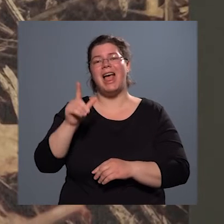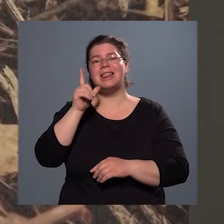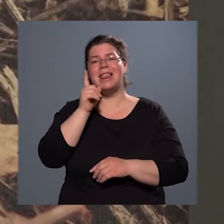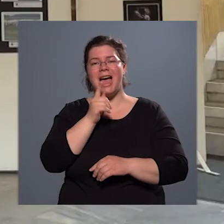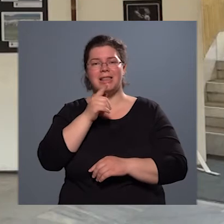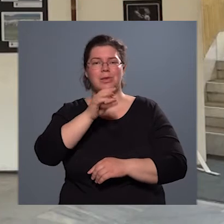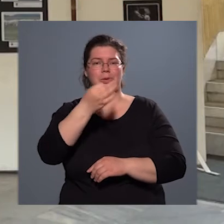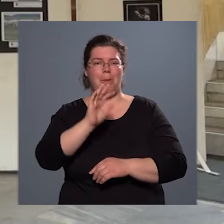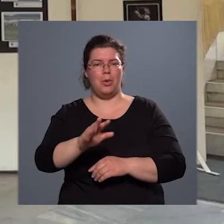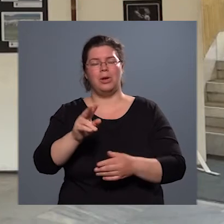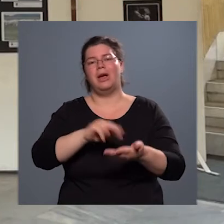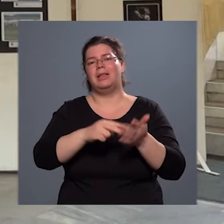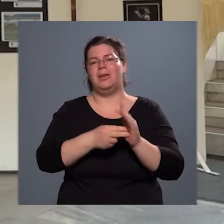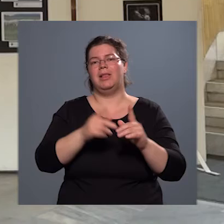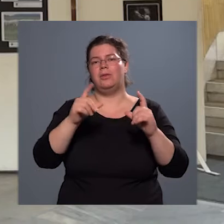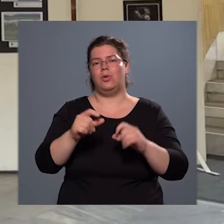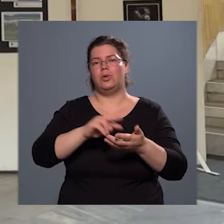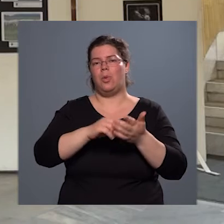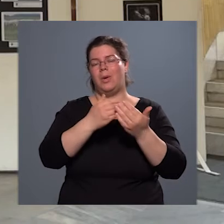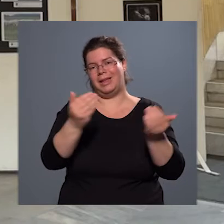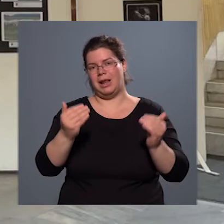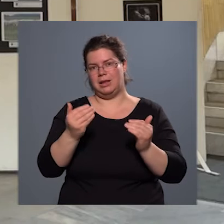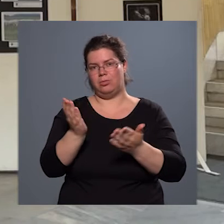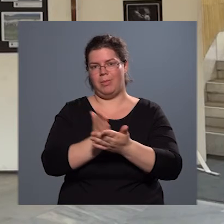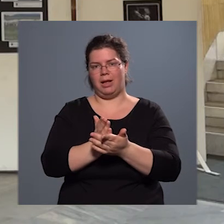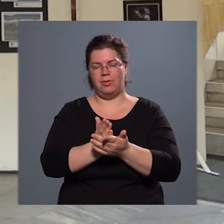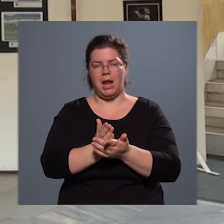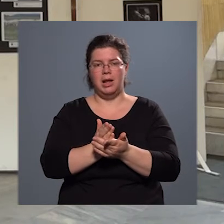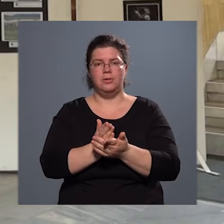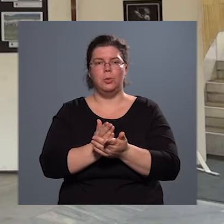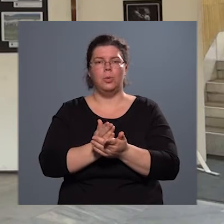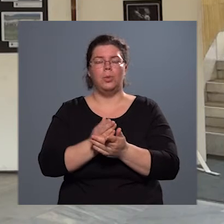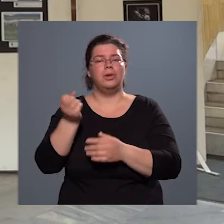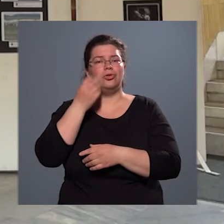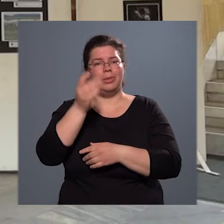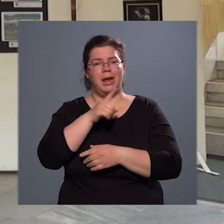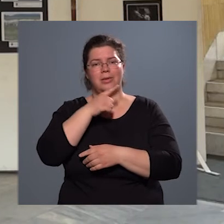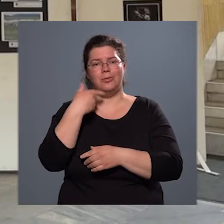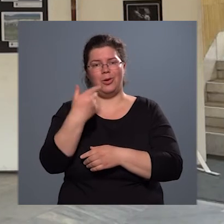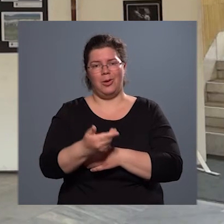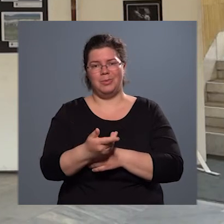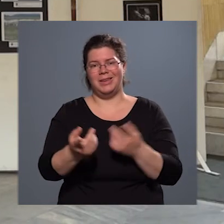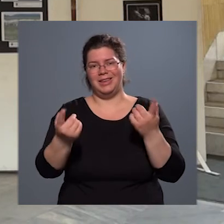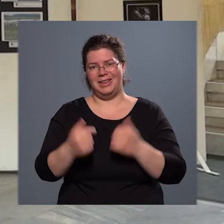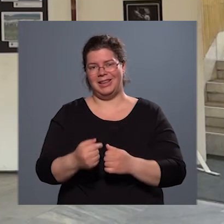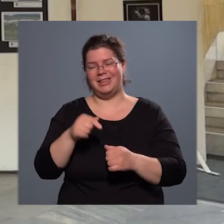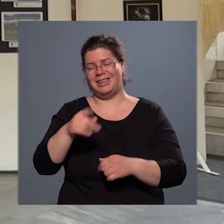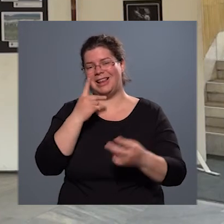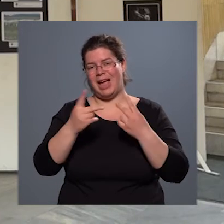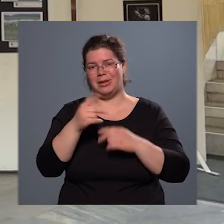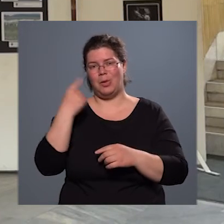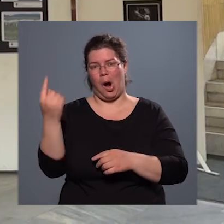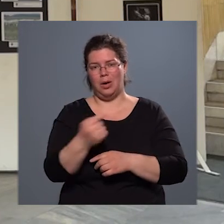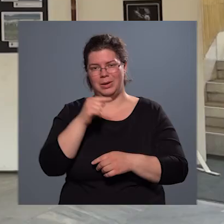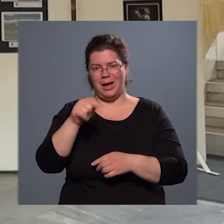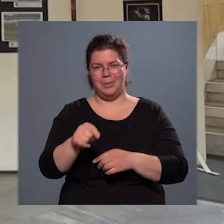fotókiállítás az megfelelő inspirációt kap innen a itt látható aulában látható